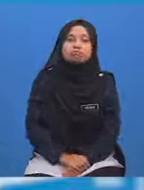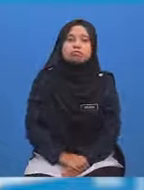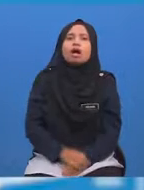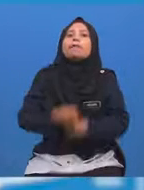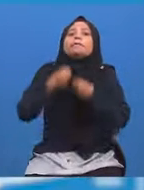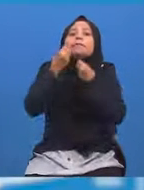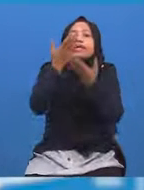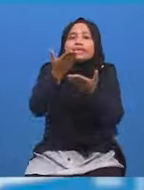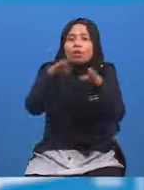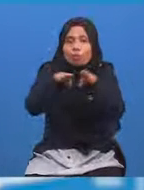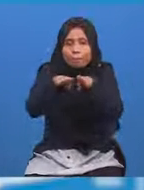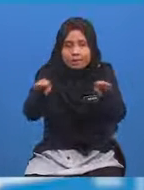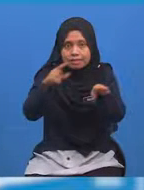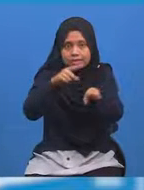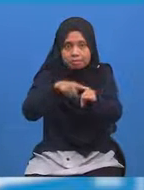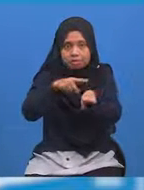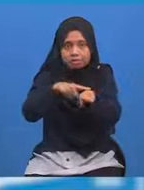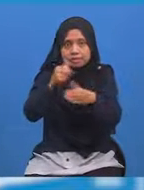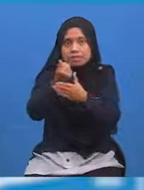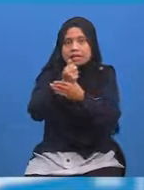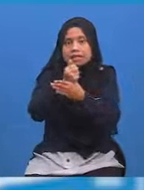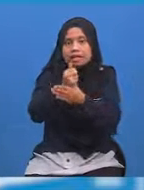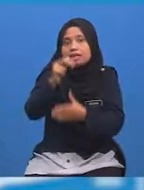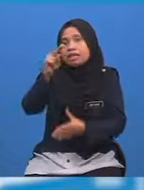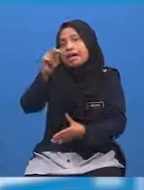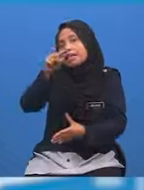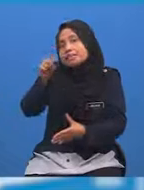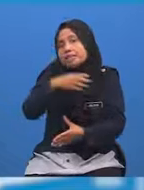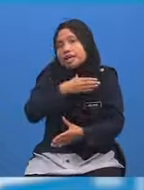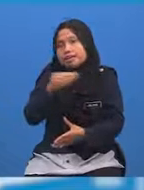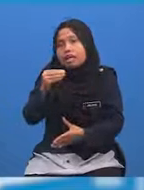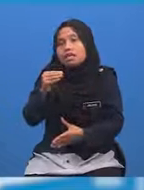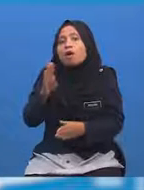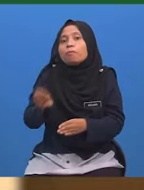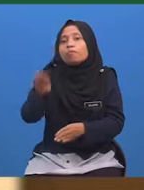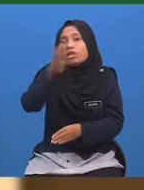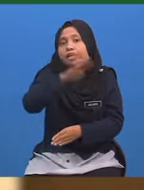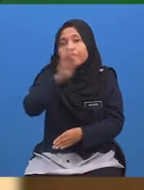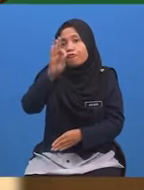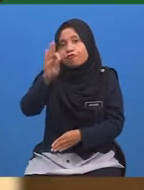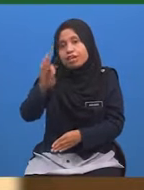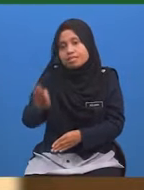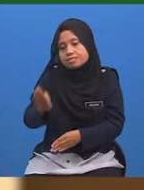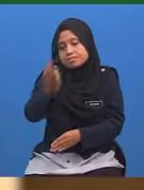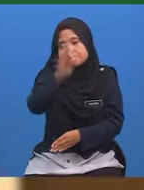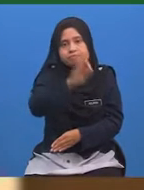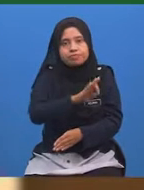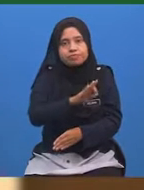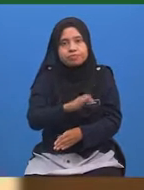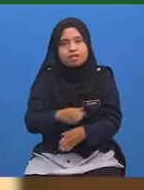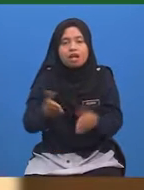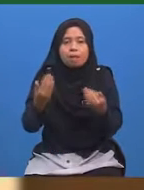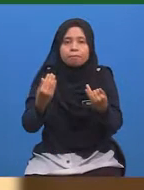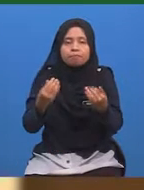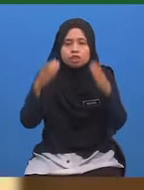Nyatakan beza masa Di antara Outland dan Bukit Fraser Murid-murid Mari cikgu